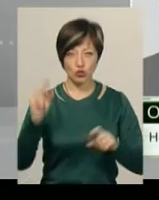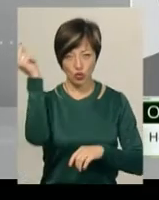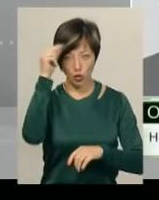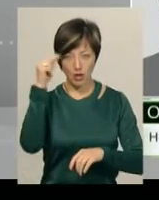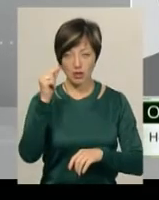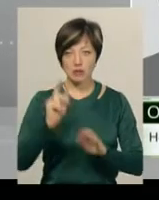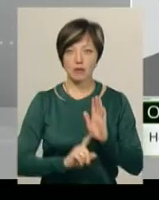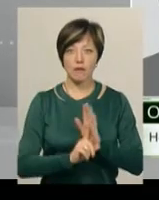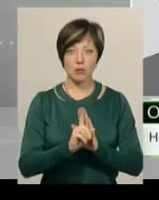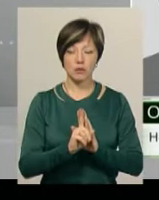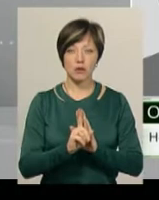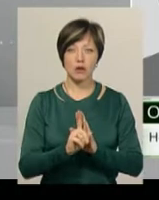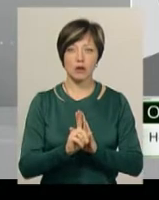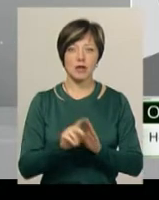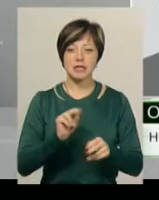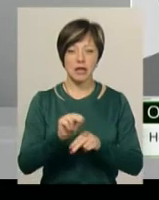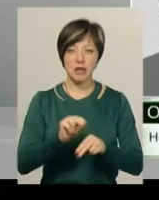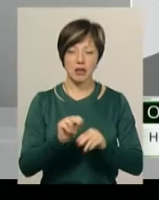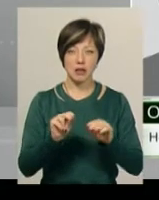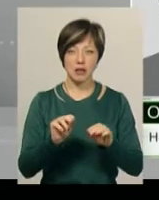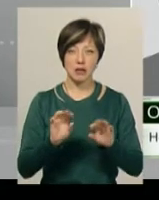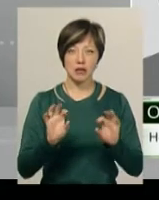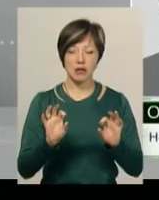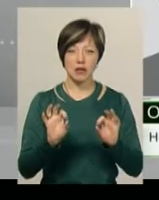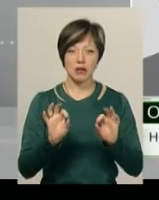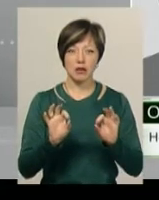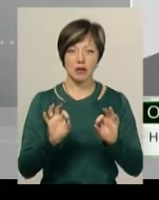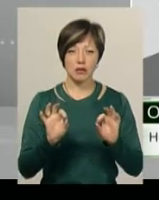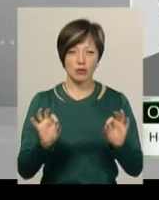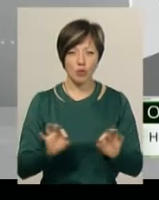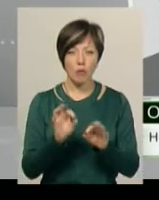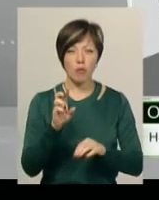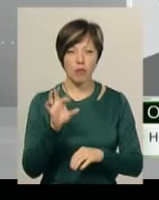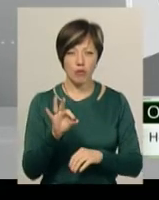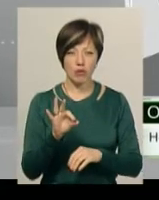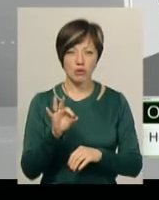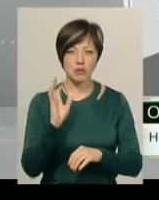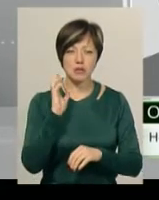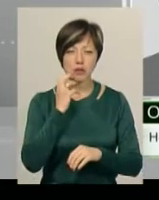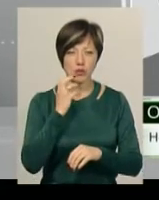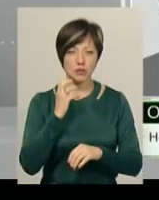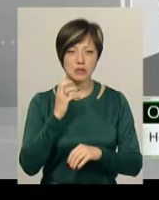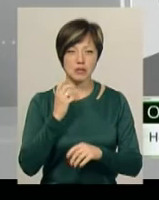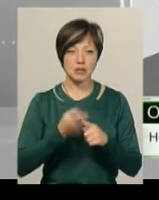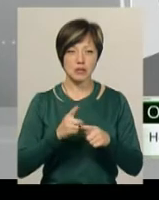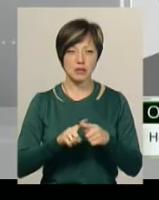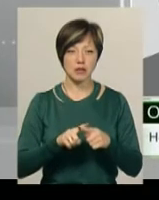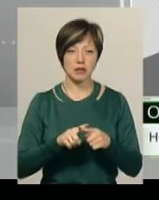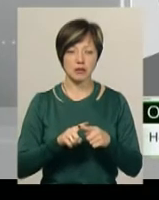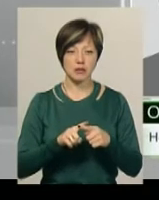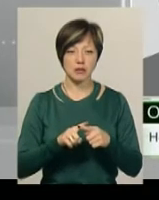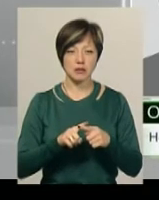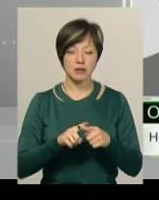проводиться занять ніяких, прогулянок і все інше. Смуг серйозний, скажемо, цей